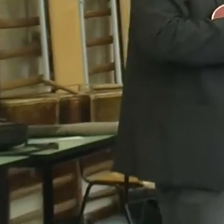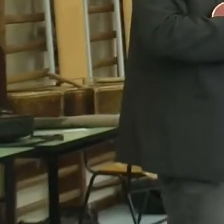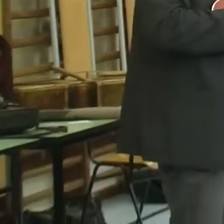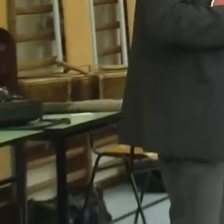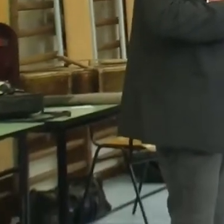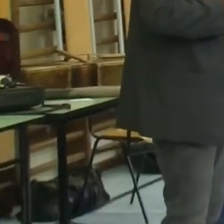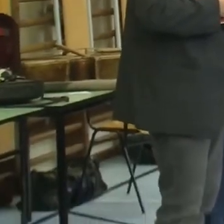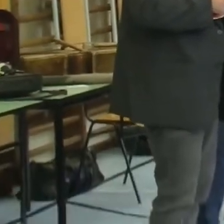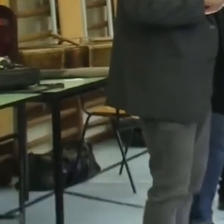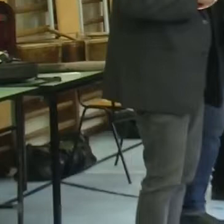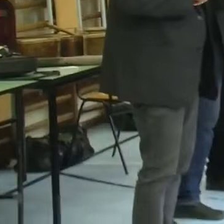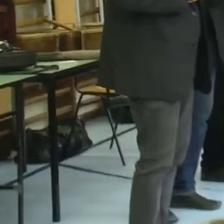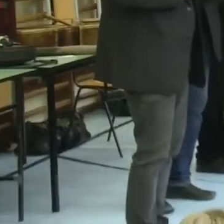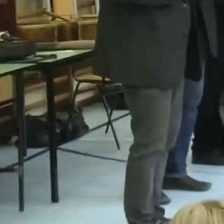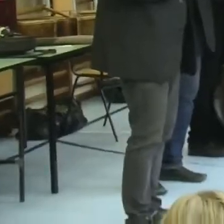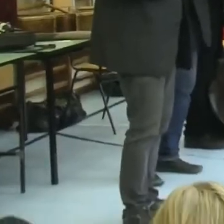NAMASTE